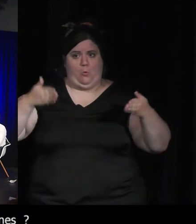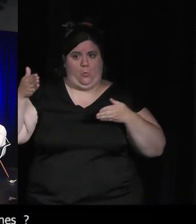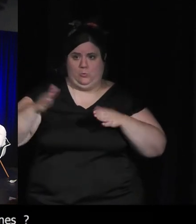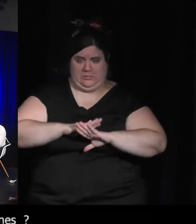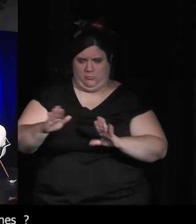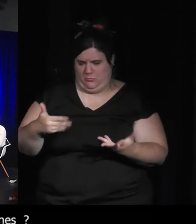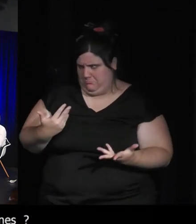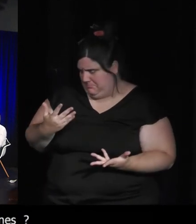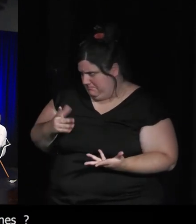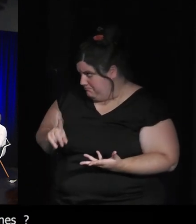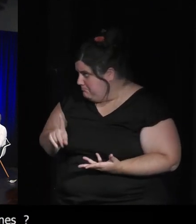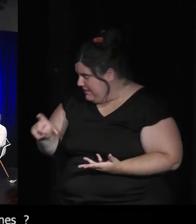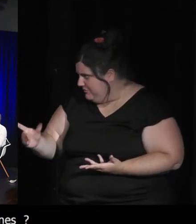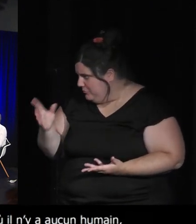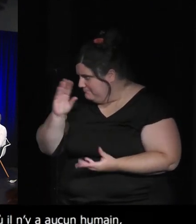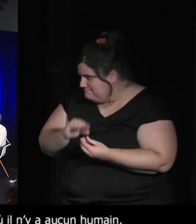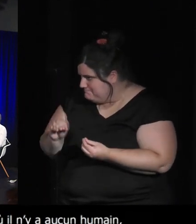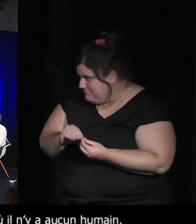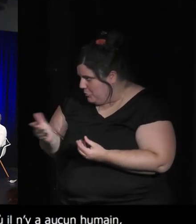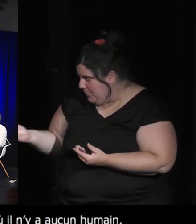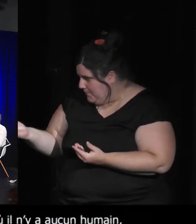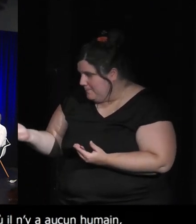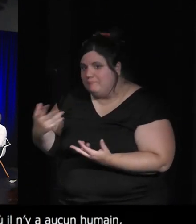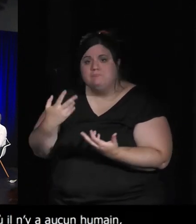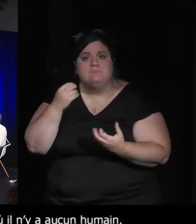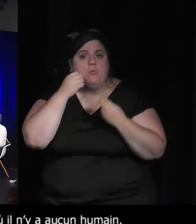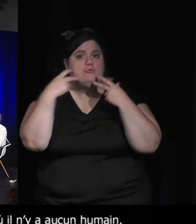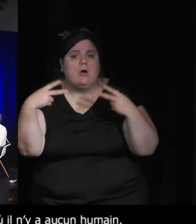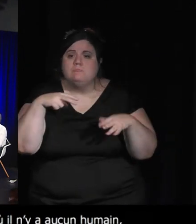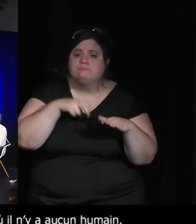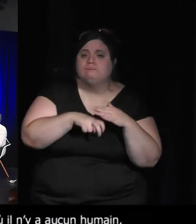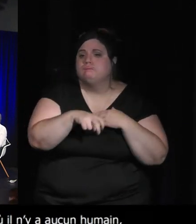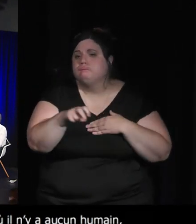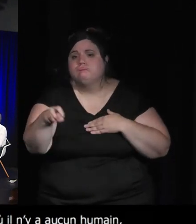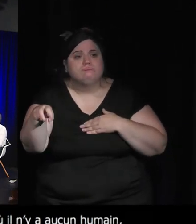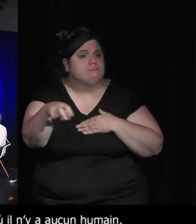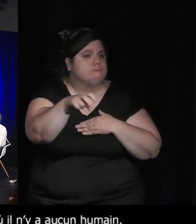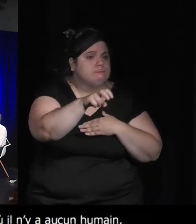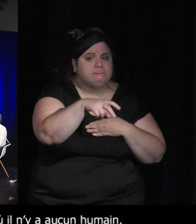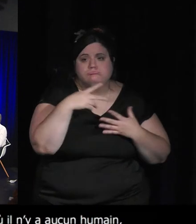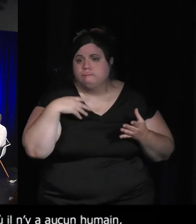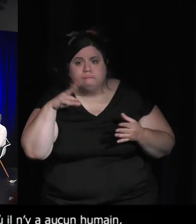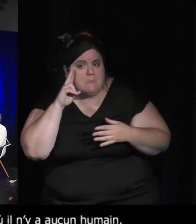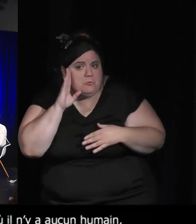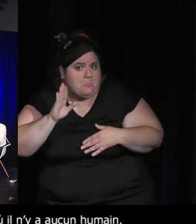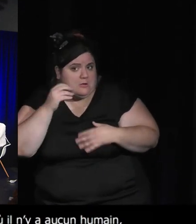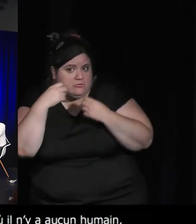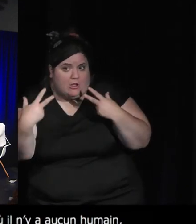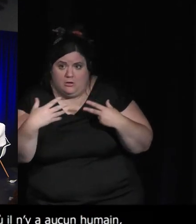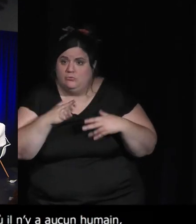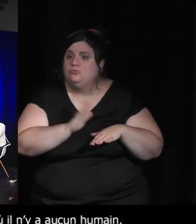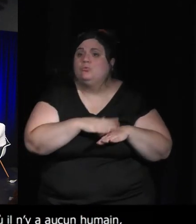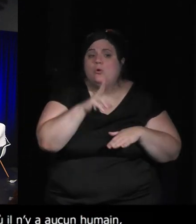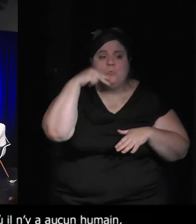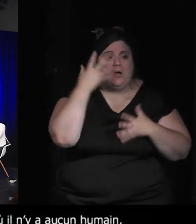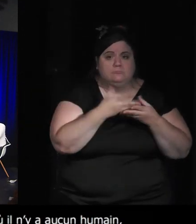je me demande qu'est-ce que vous pensez de ça par rapport à ce chat qui va casser ses occupations de chat en fait dans un monde où l'humain n'existe plus qu'est-ce que